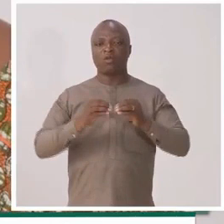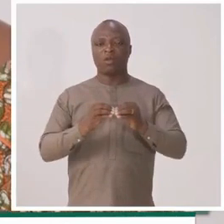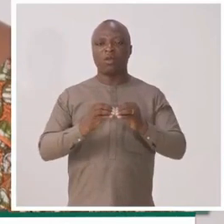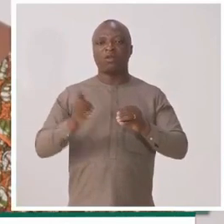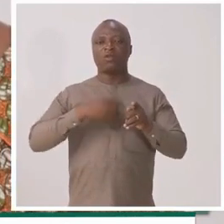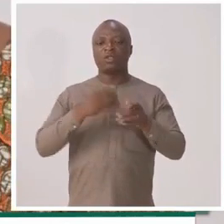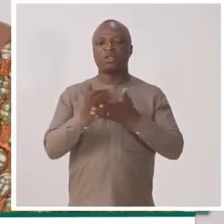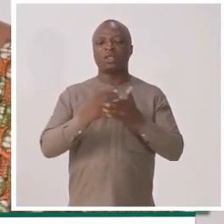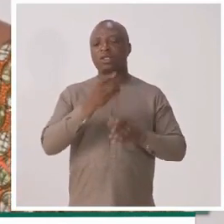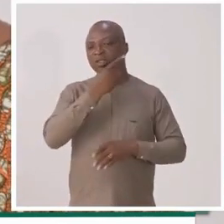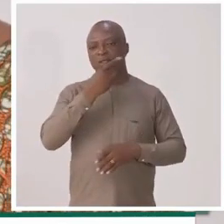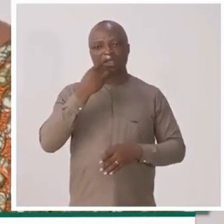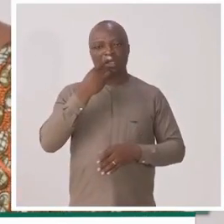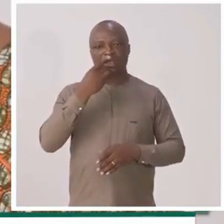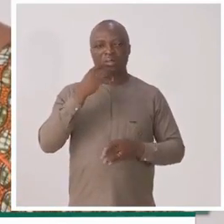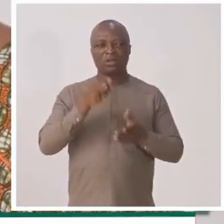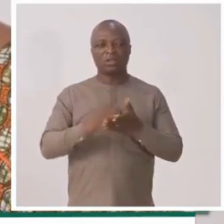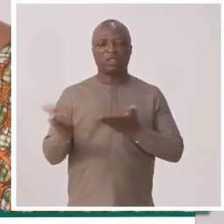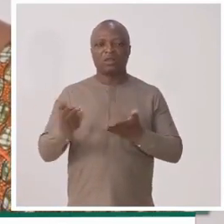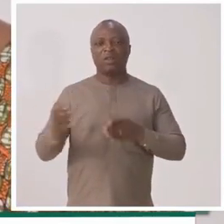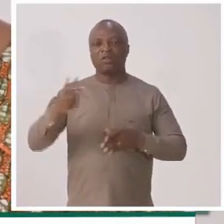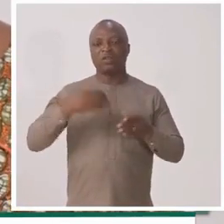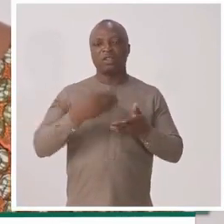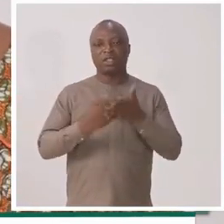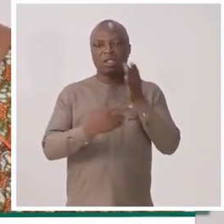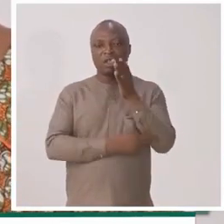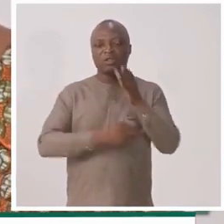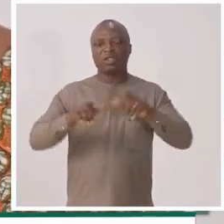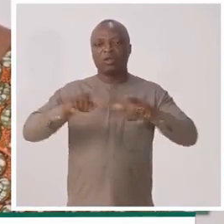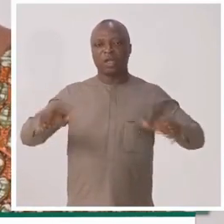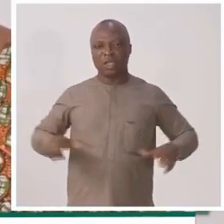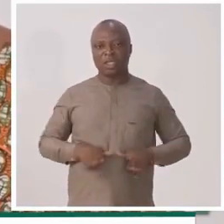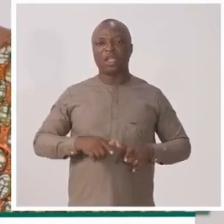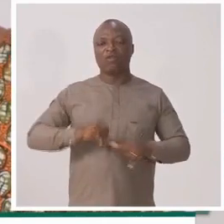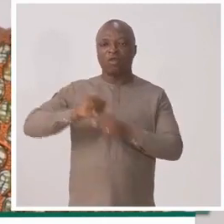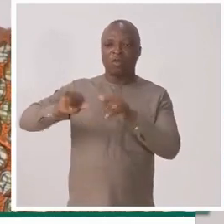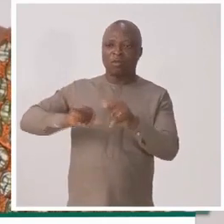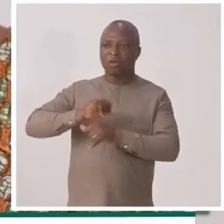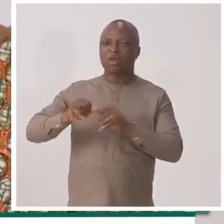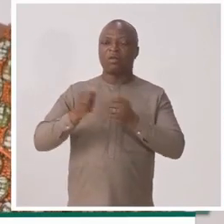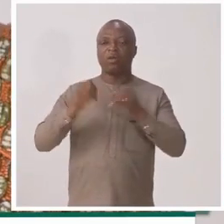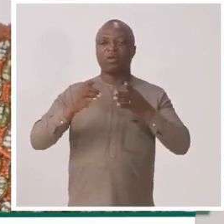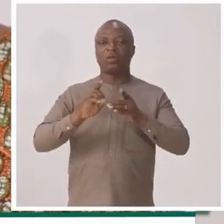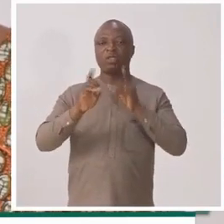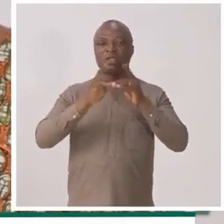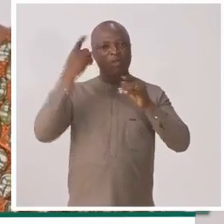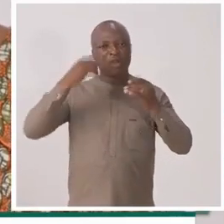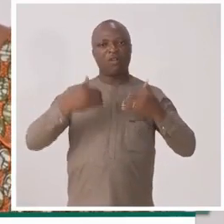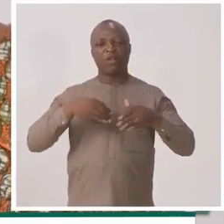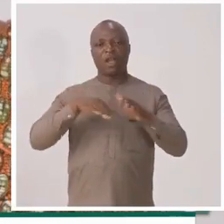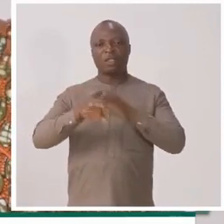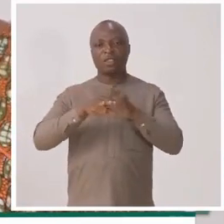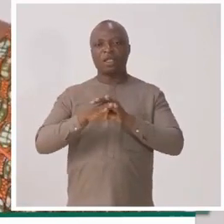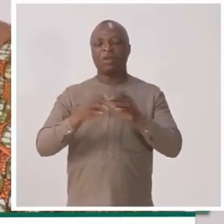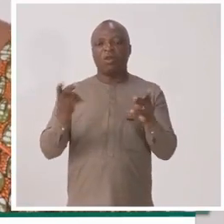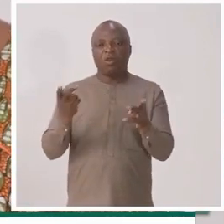et vous avez des déserts de stations-services. Vous avez des régions ou des localités où il faut parcourir une très grande distance pour avoir